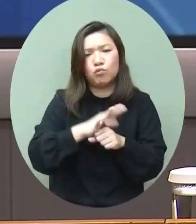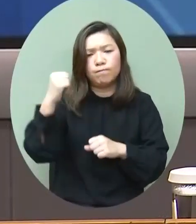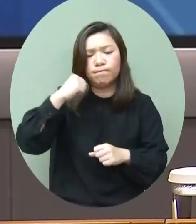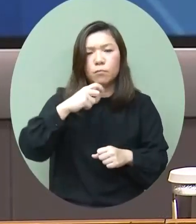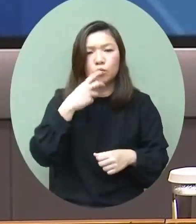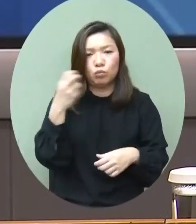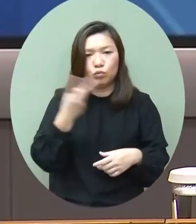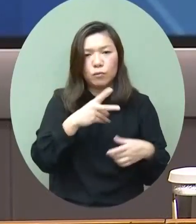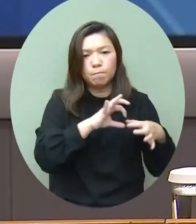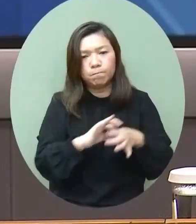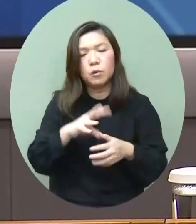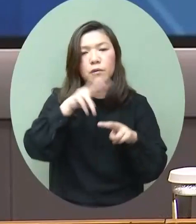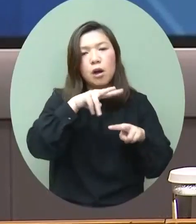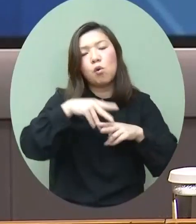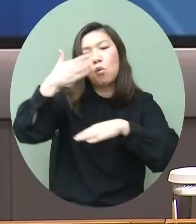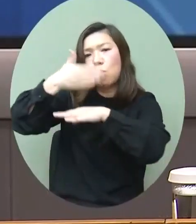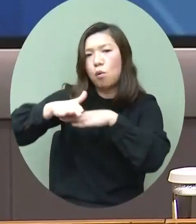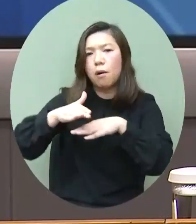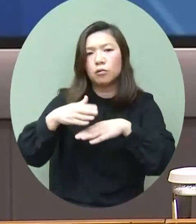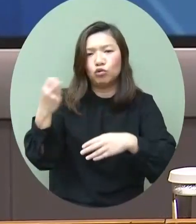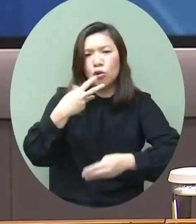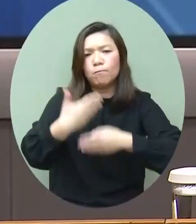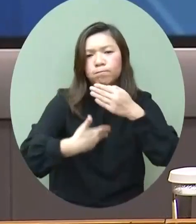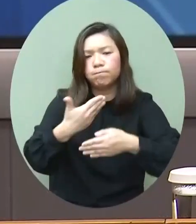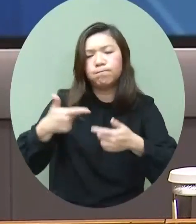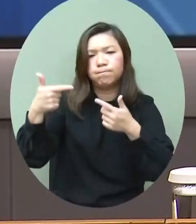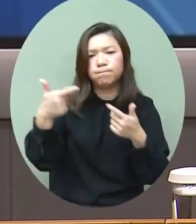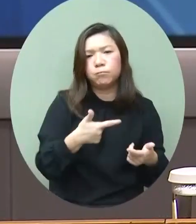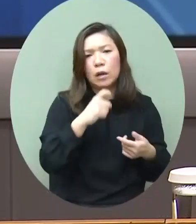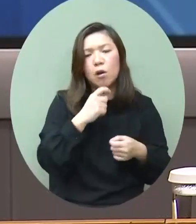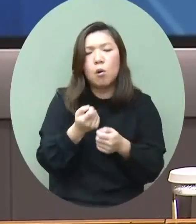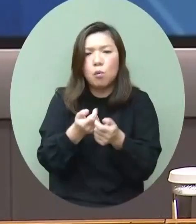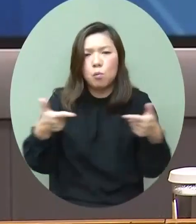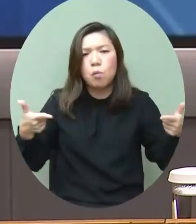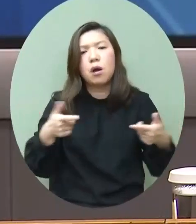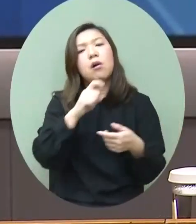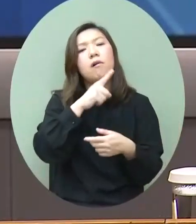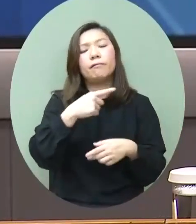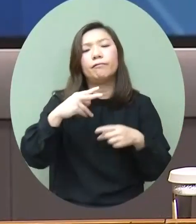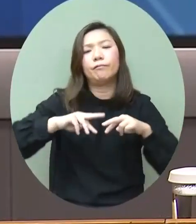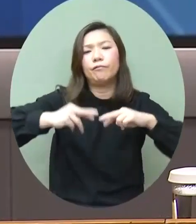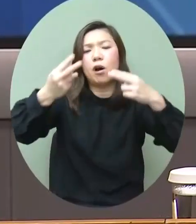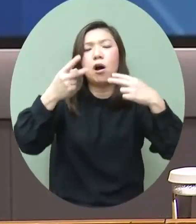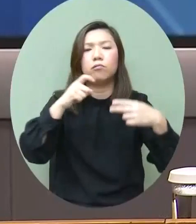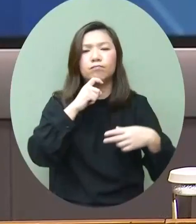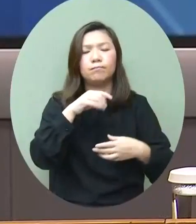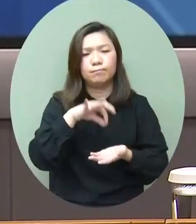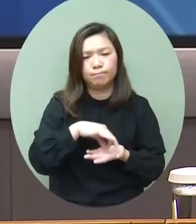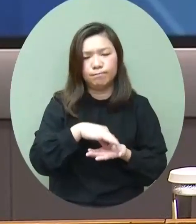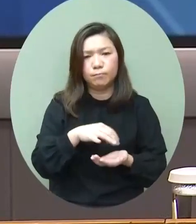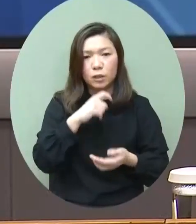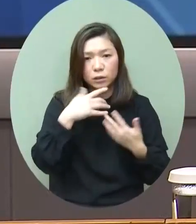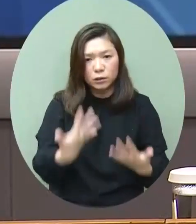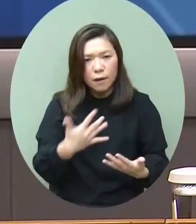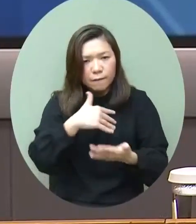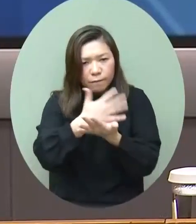致力連通內地和海外持續地創造金融市場更加大的發展空間亦都是我們通過這樣的